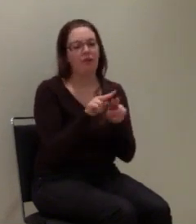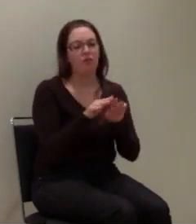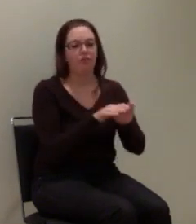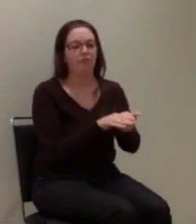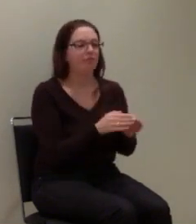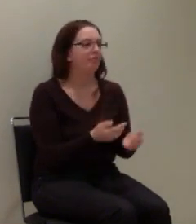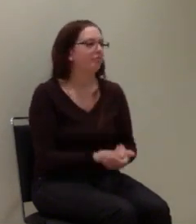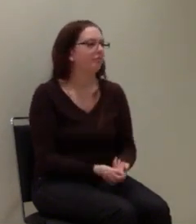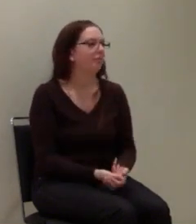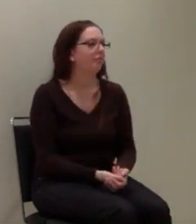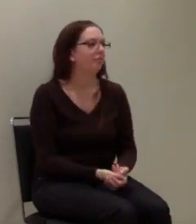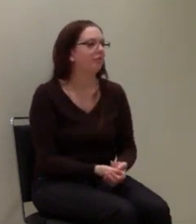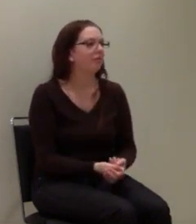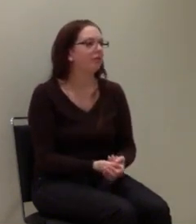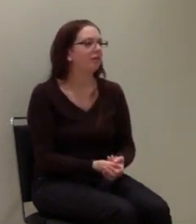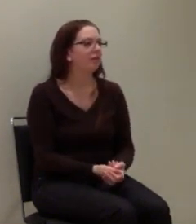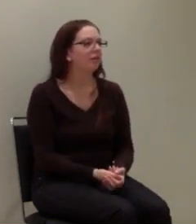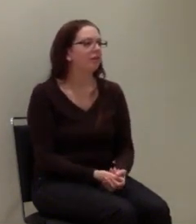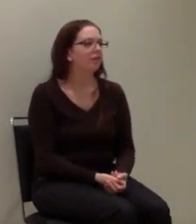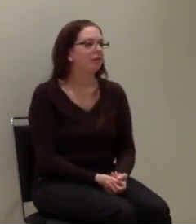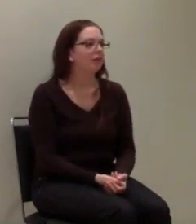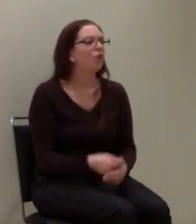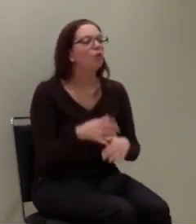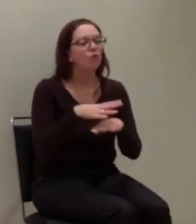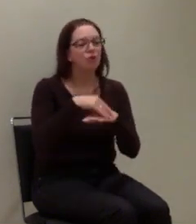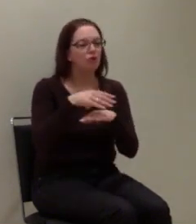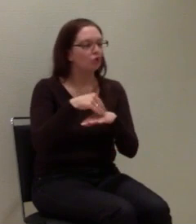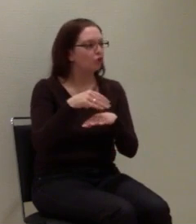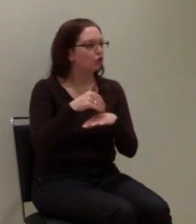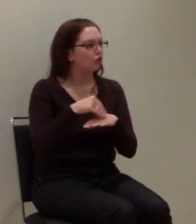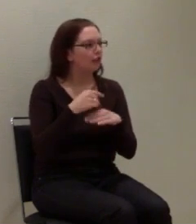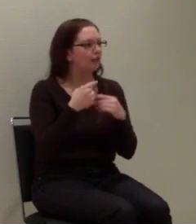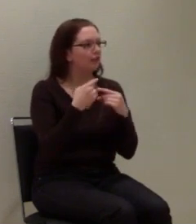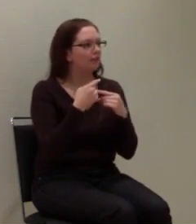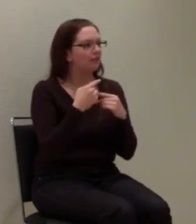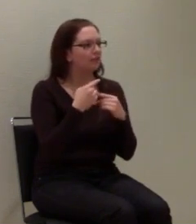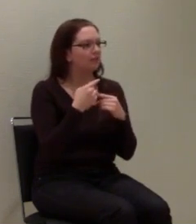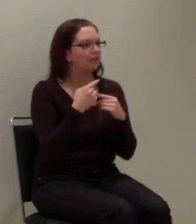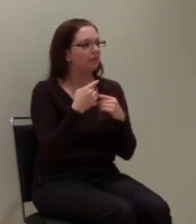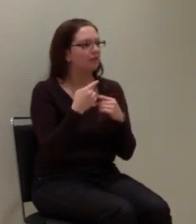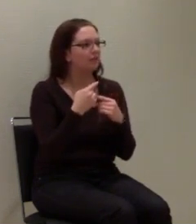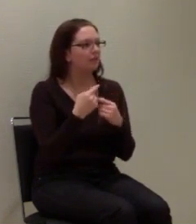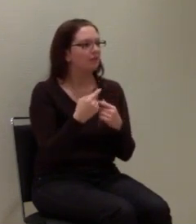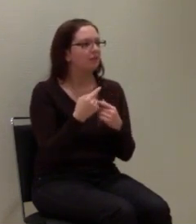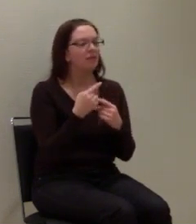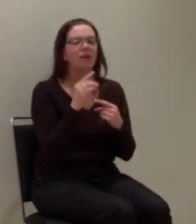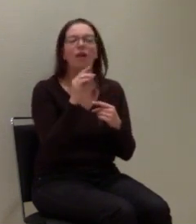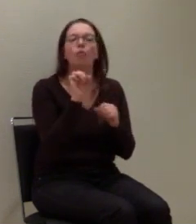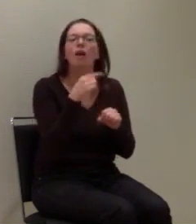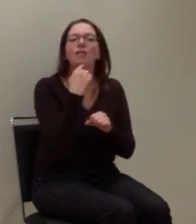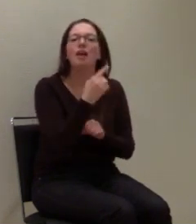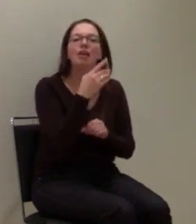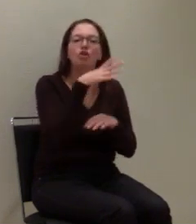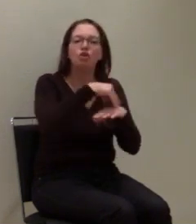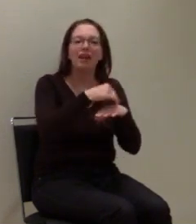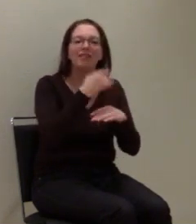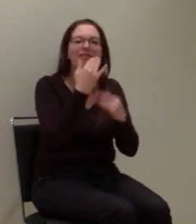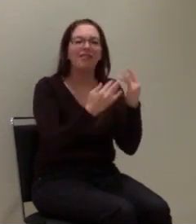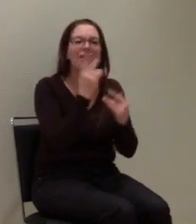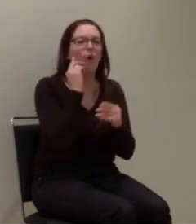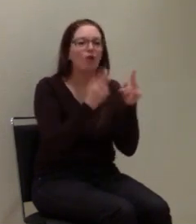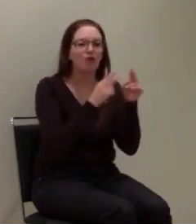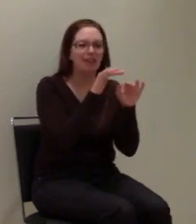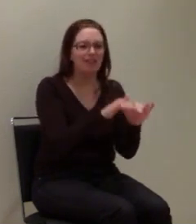Und in Schweden ist es dann einfach so gewesen, dass, man muss dazu sagen, die Anzahl der höher geschädigten Menschen in Schweden ist nicht zu